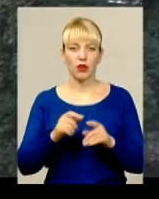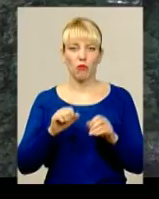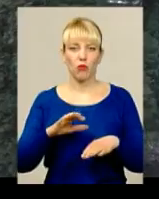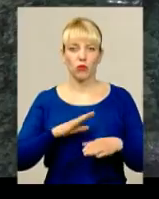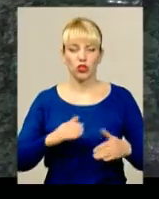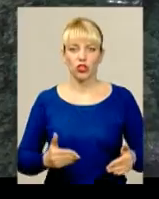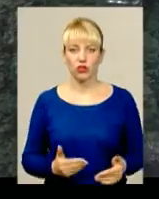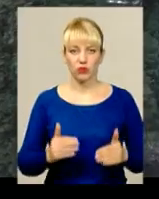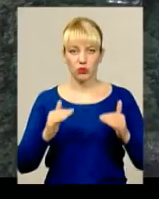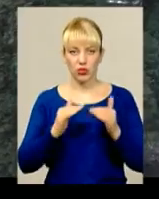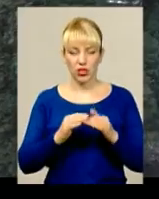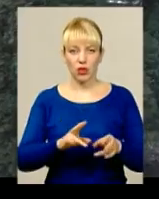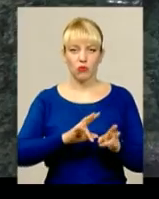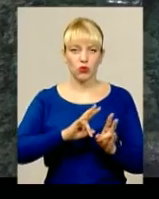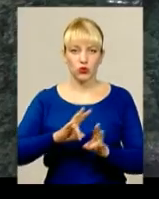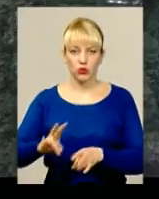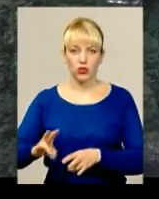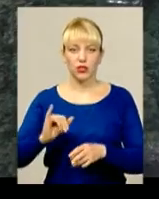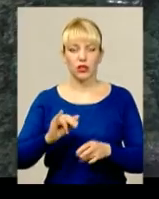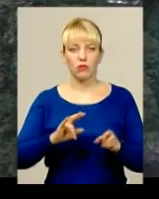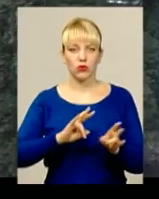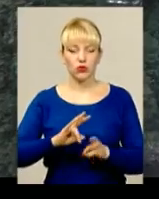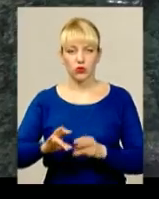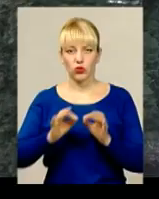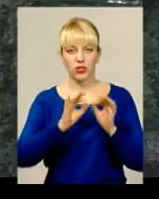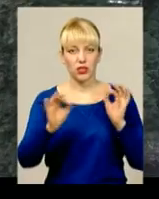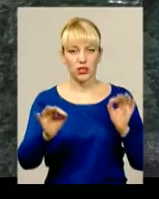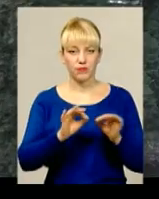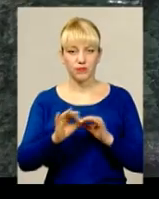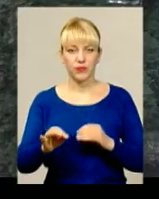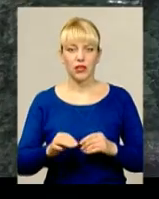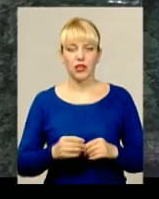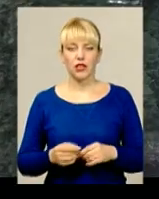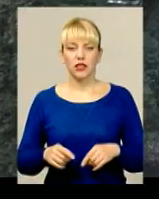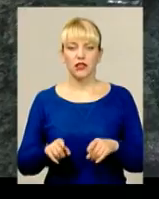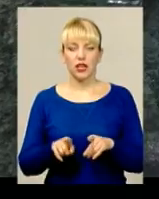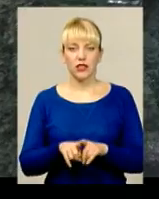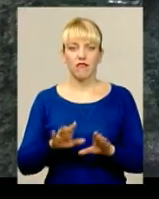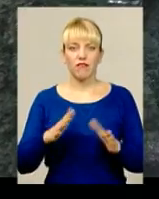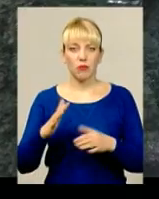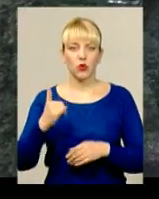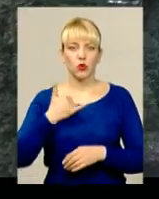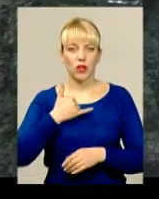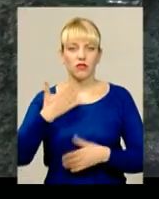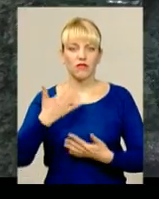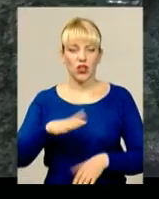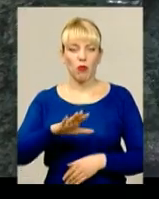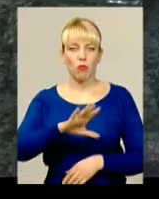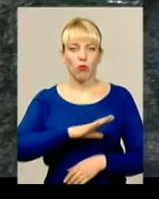пошкодити лінії електропередач та на ті об'єкти, які розташовані поруч. Такі випадки в нас в області вже були, коли